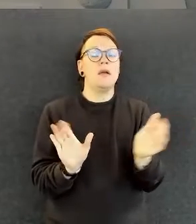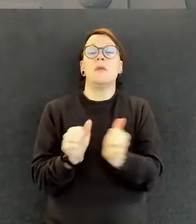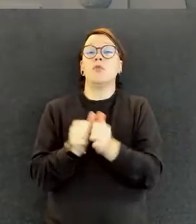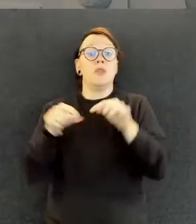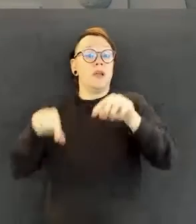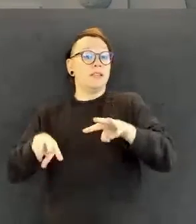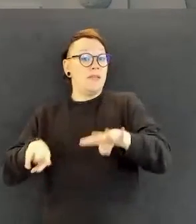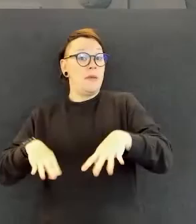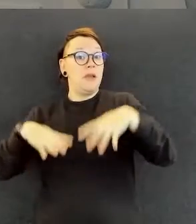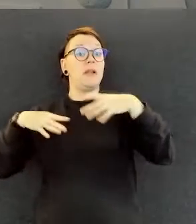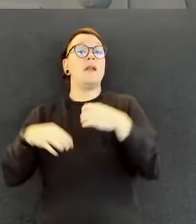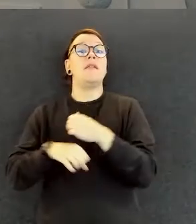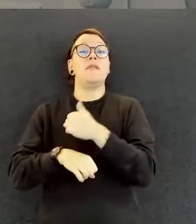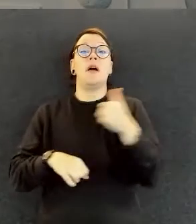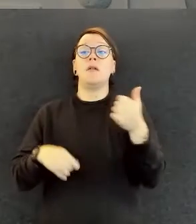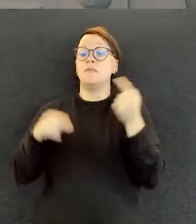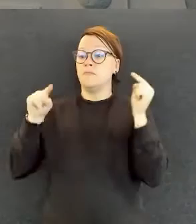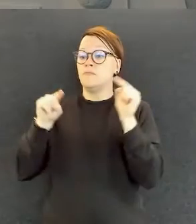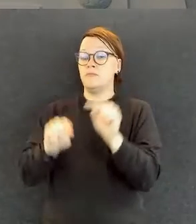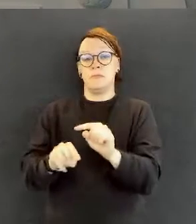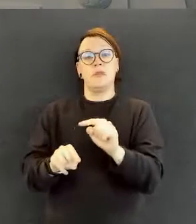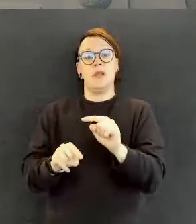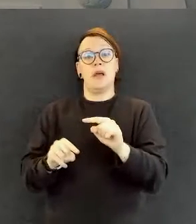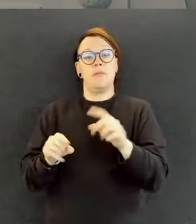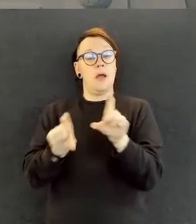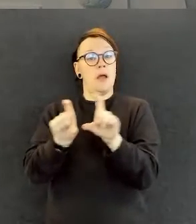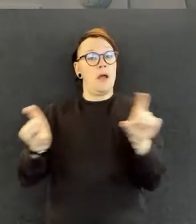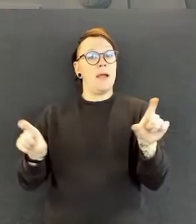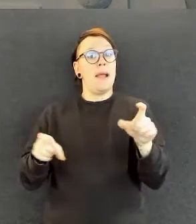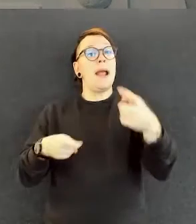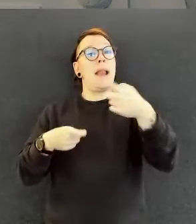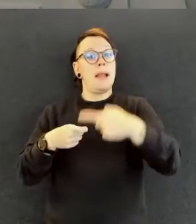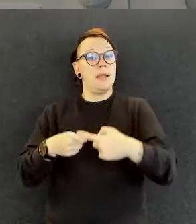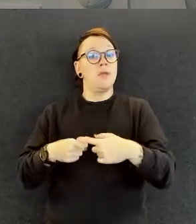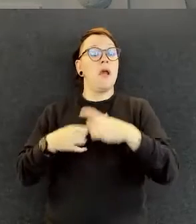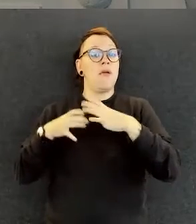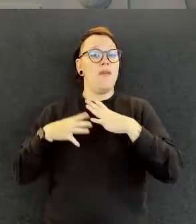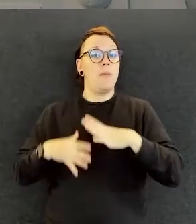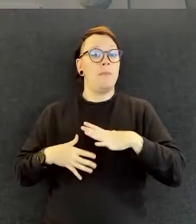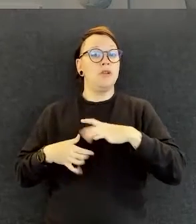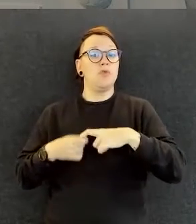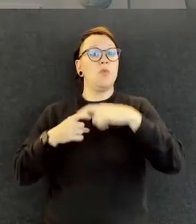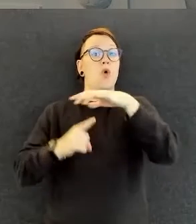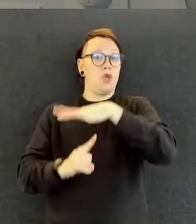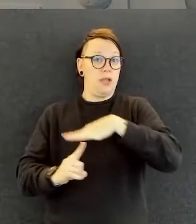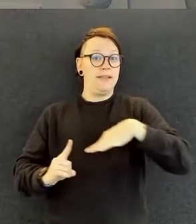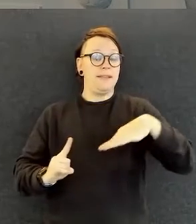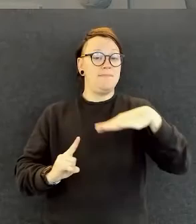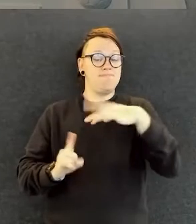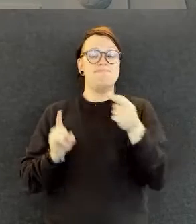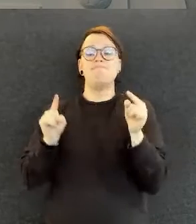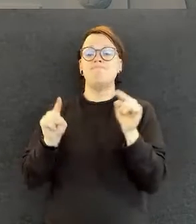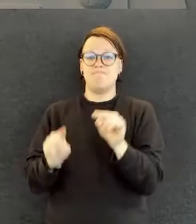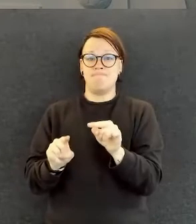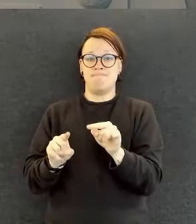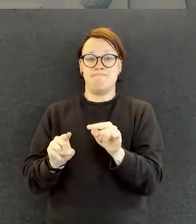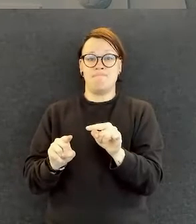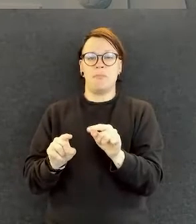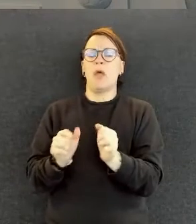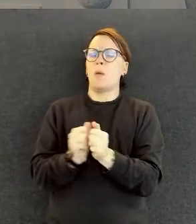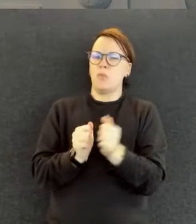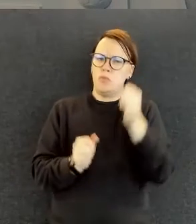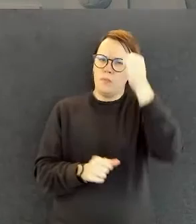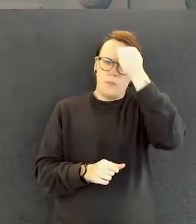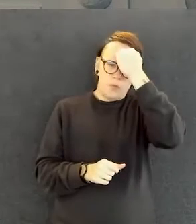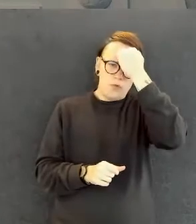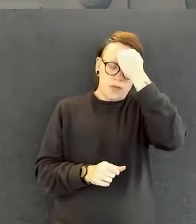aiheeseen vammaisuuden kontekstissa. Pidetään kuitenkin mielessä, että esimerkiksi rodullistettujen